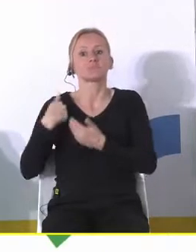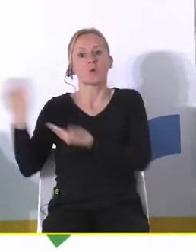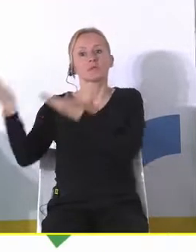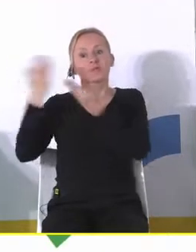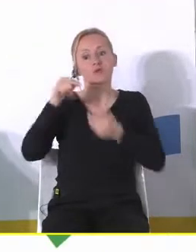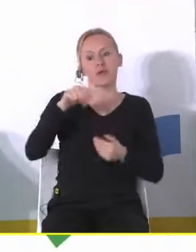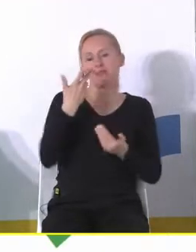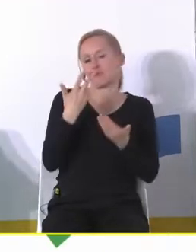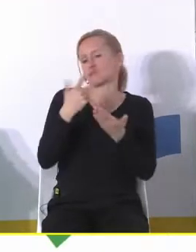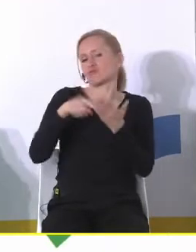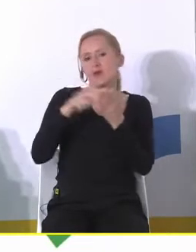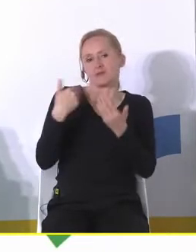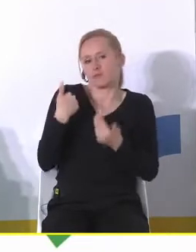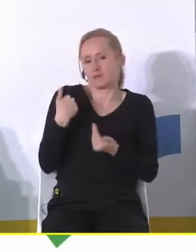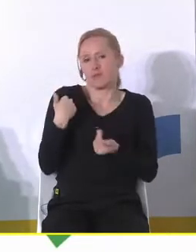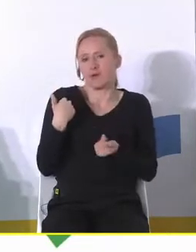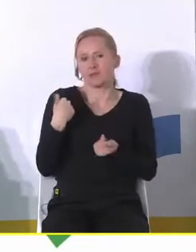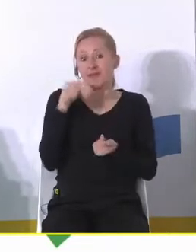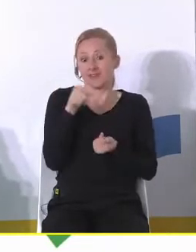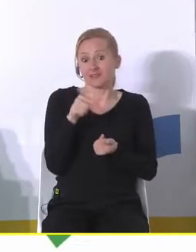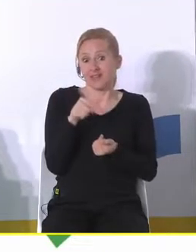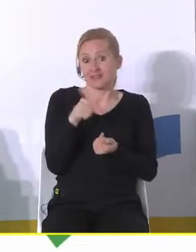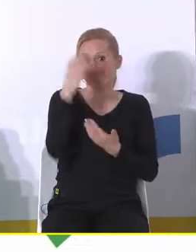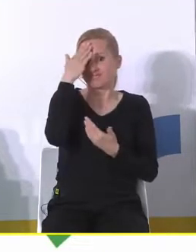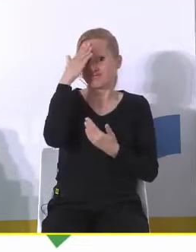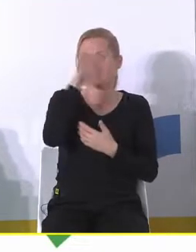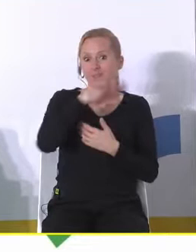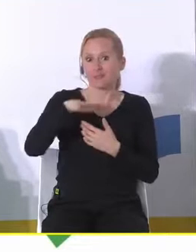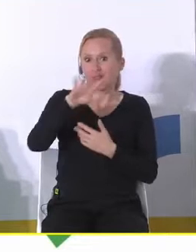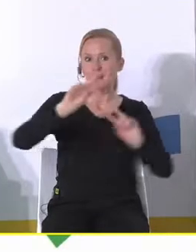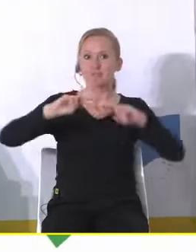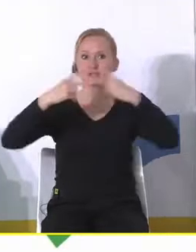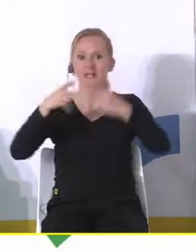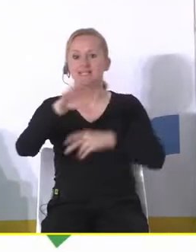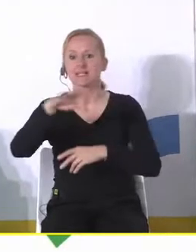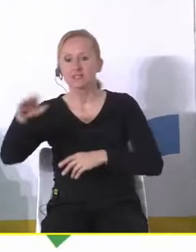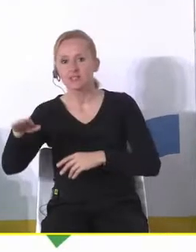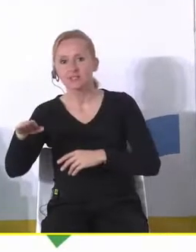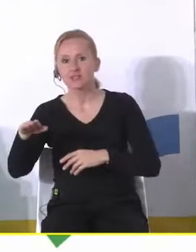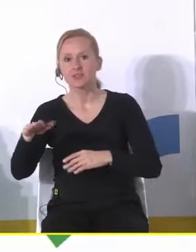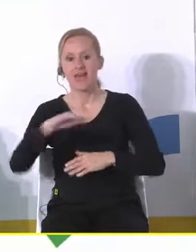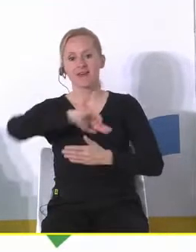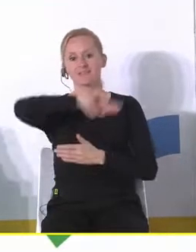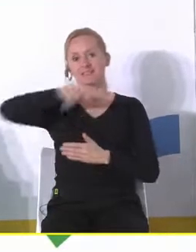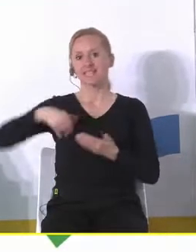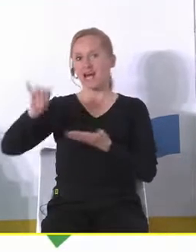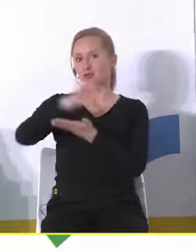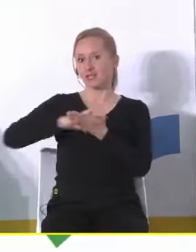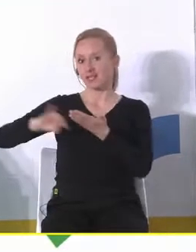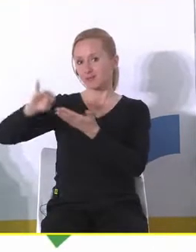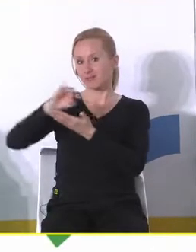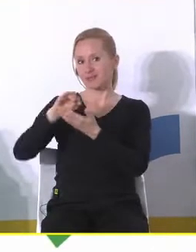już trzy razy był wtedy ten przekaz do dzieci z naszej gminy w świat